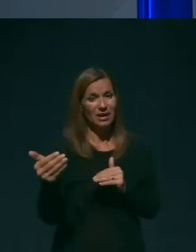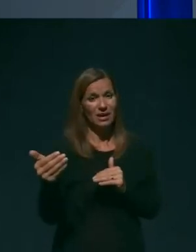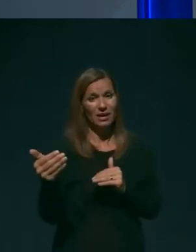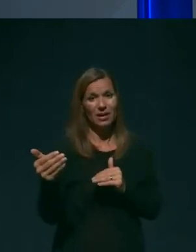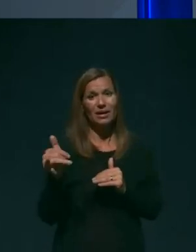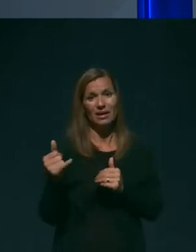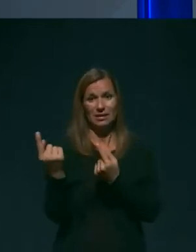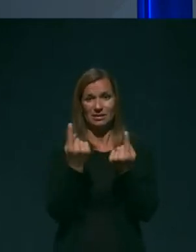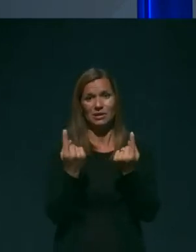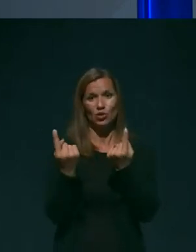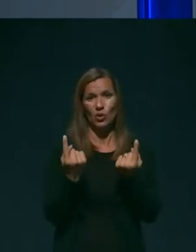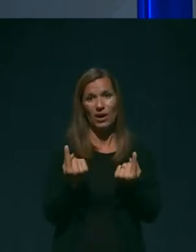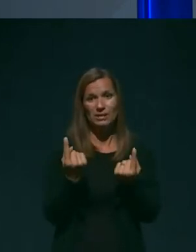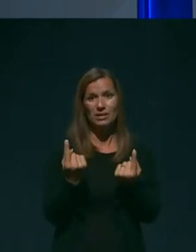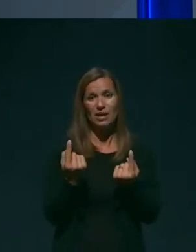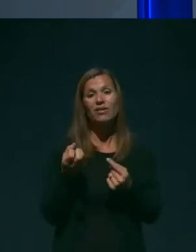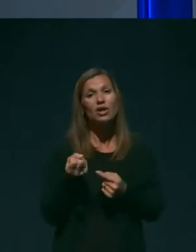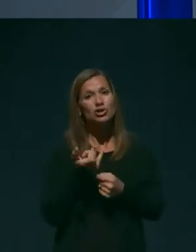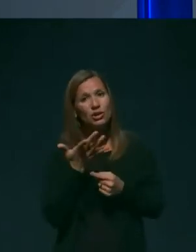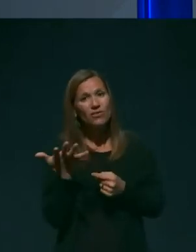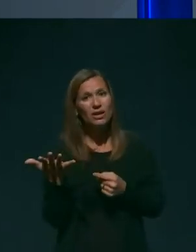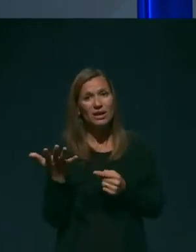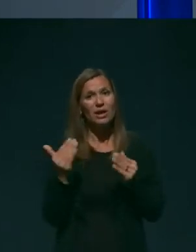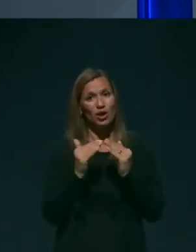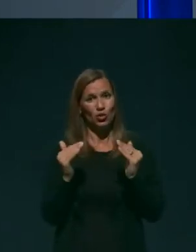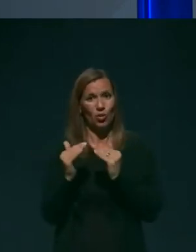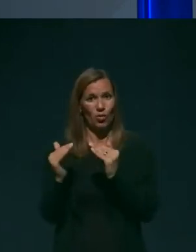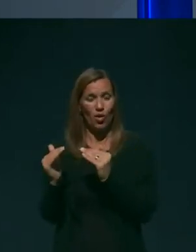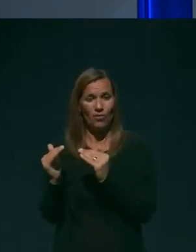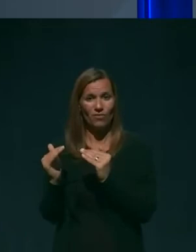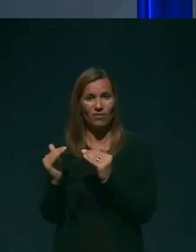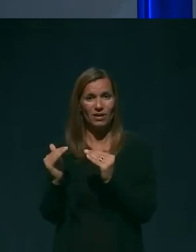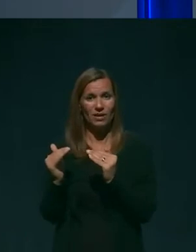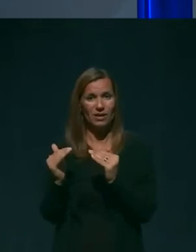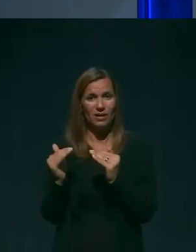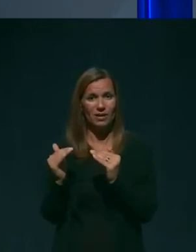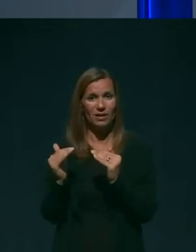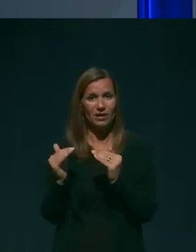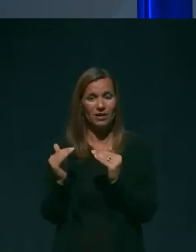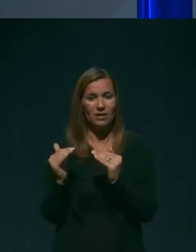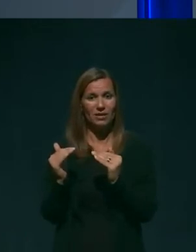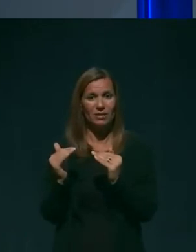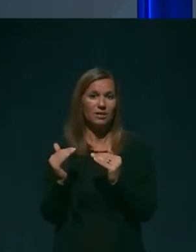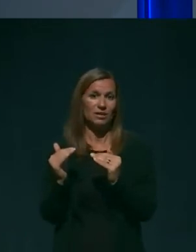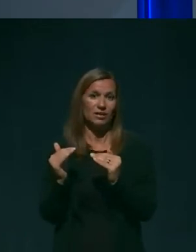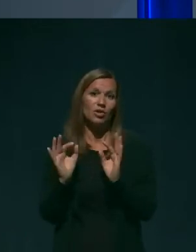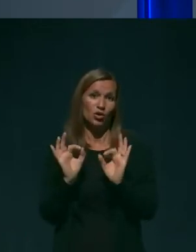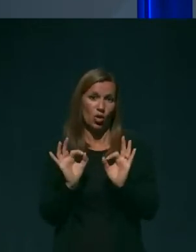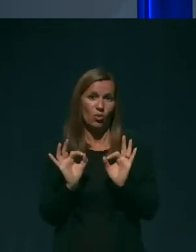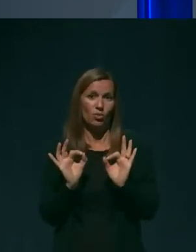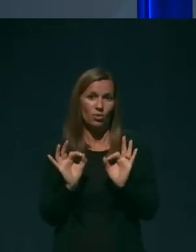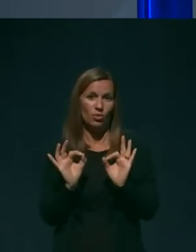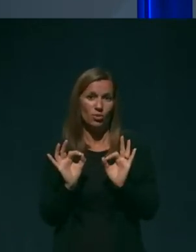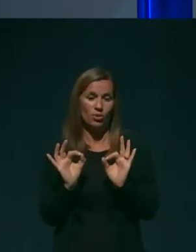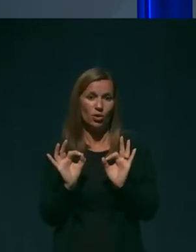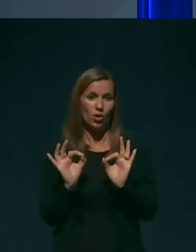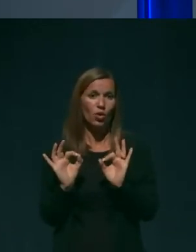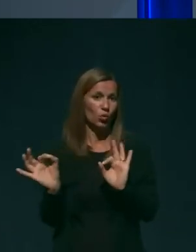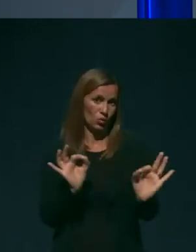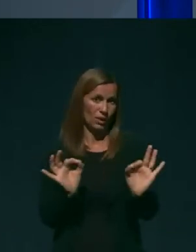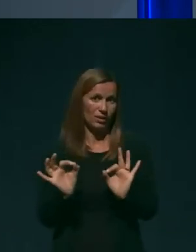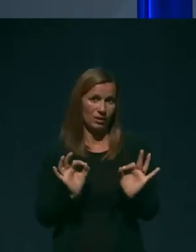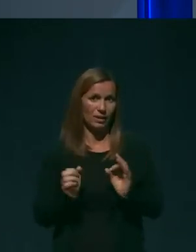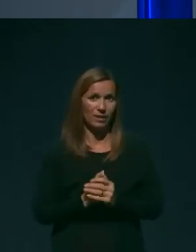situacija v številnih domovih, kot je bilo rečeno, dobro uredila.